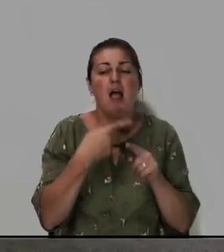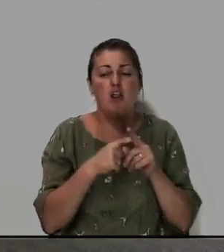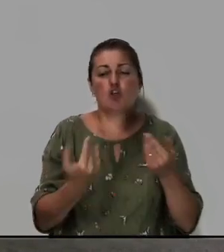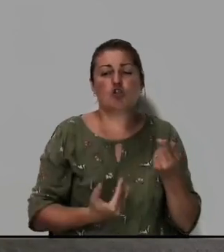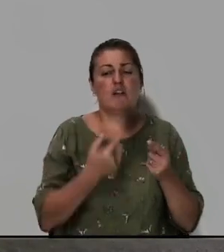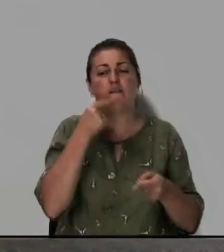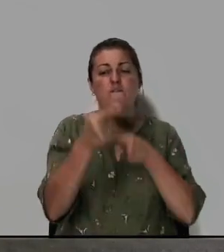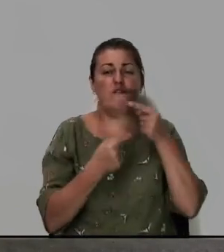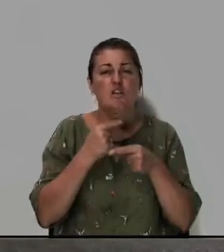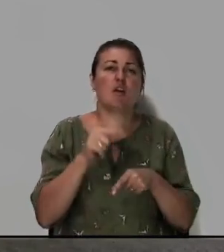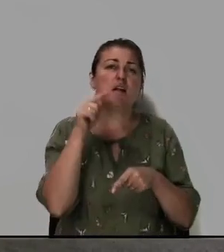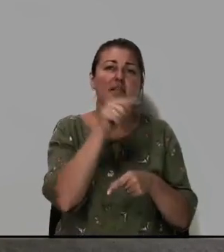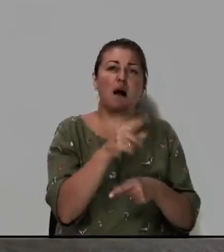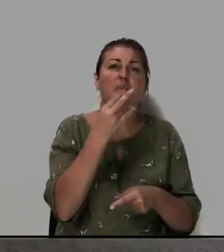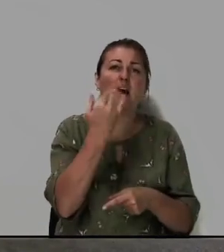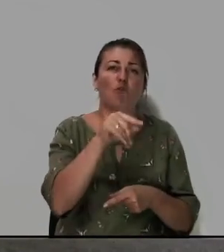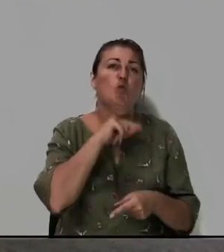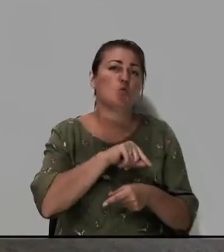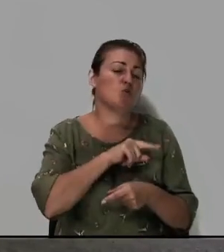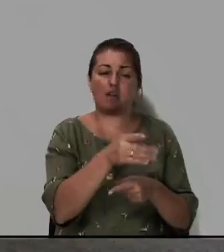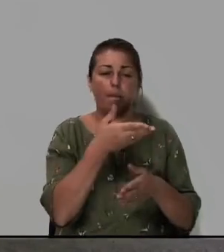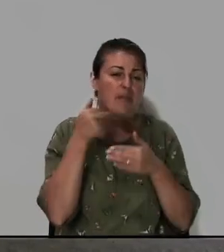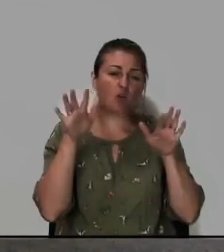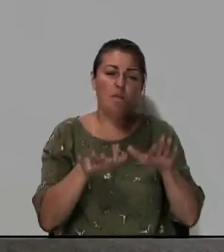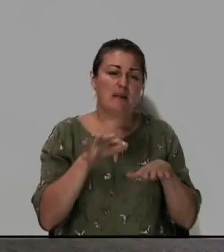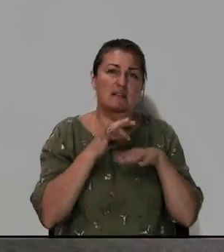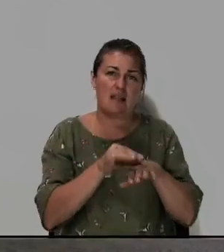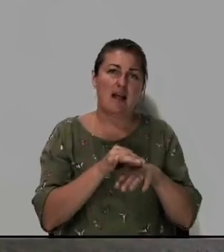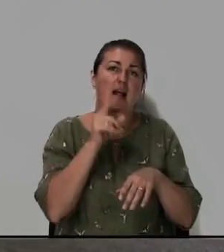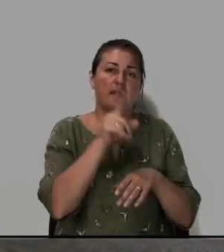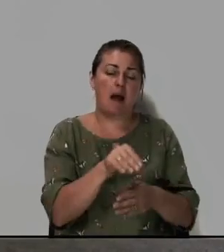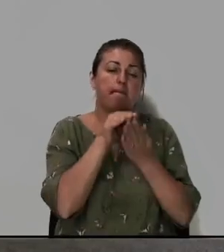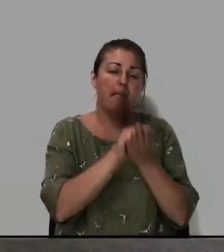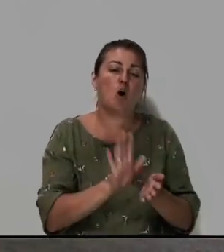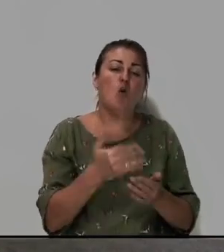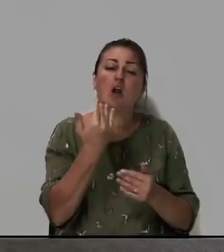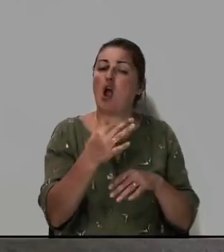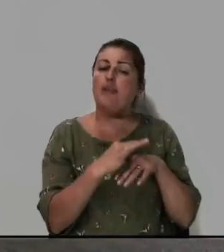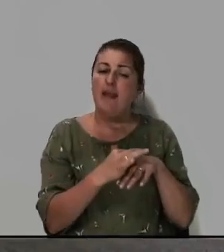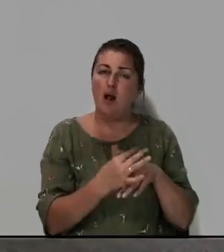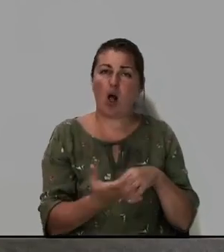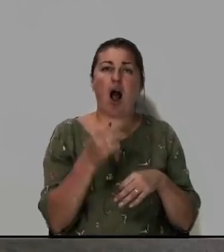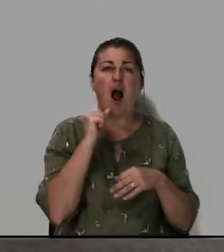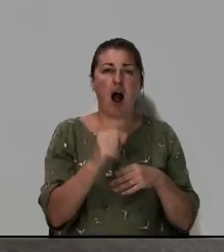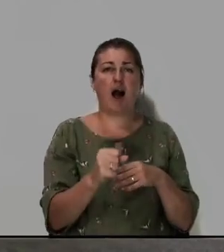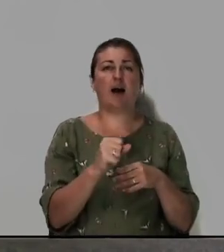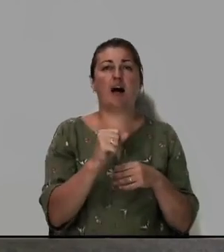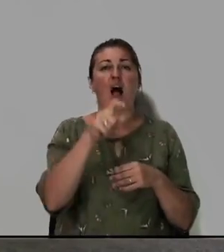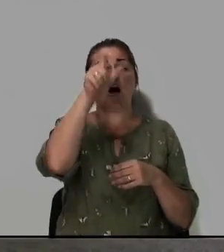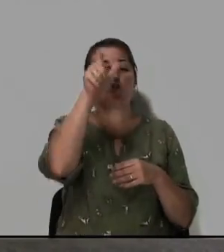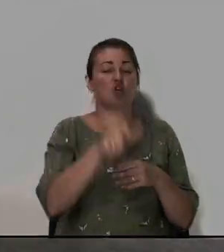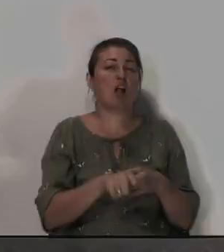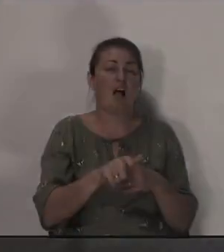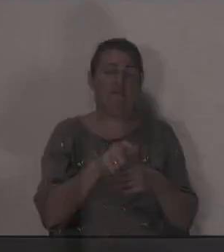жизнь там для его души там нету места тела там похоронят только его тело а человек